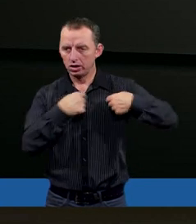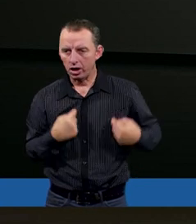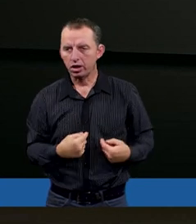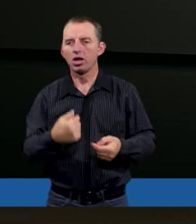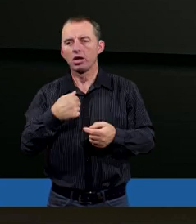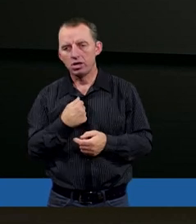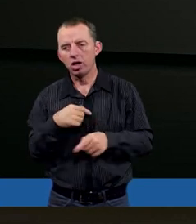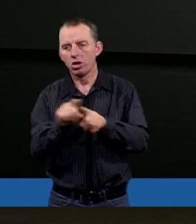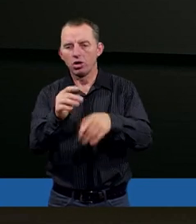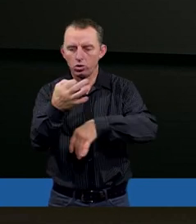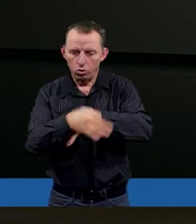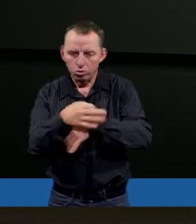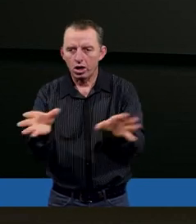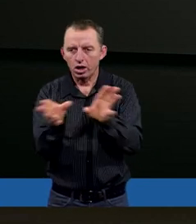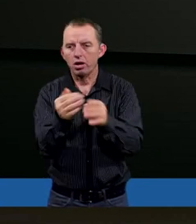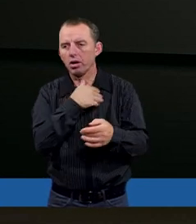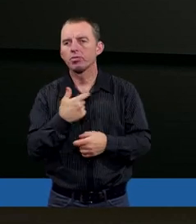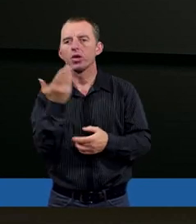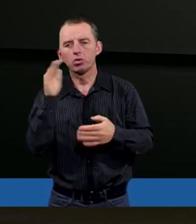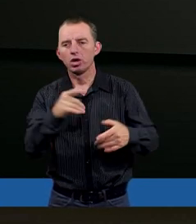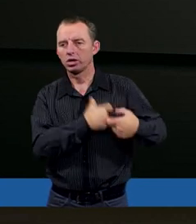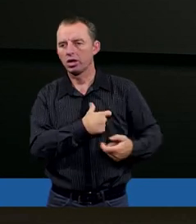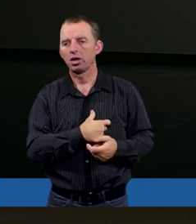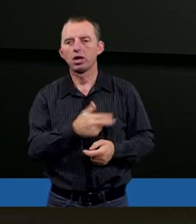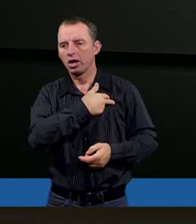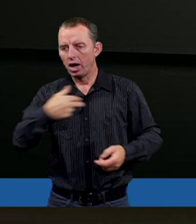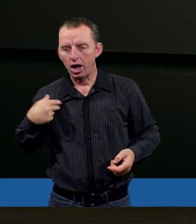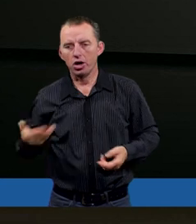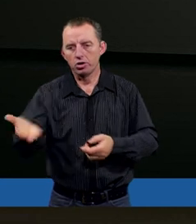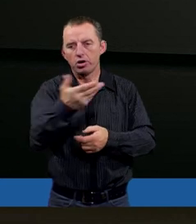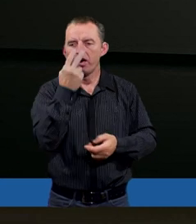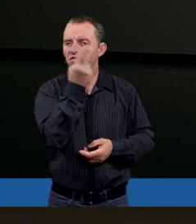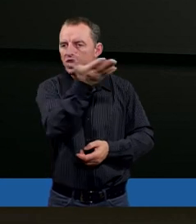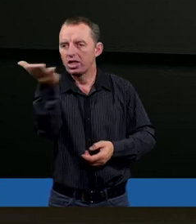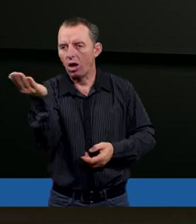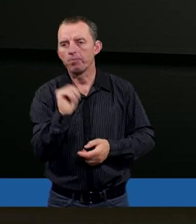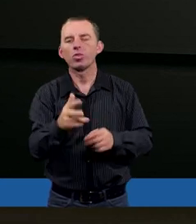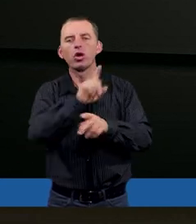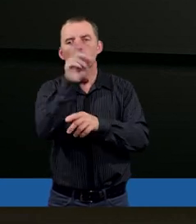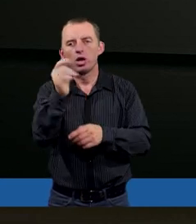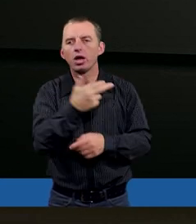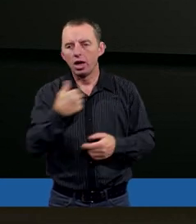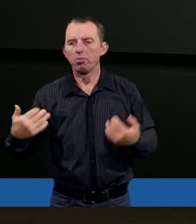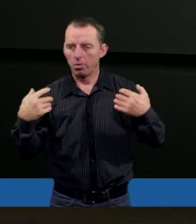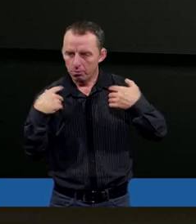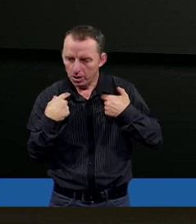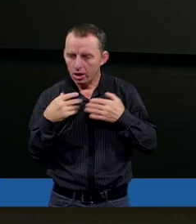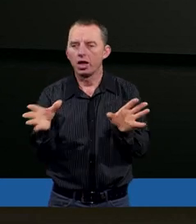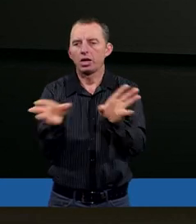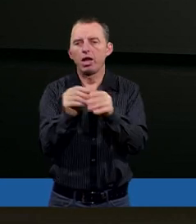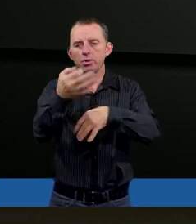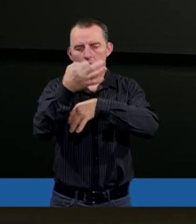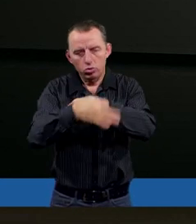za to studium razem ze mną, bardzo serdecznie dziękuję naszym widzom, że z nami byli, że z nami